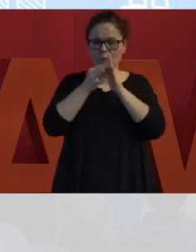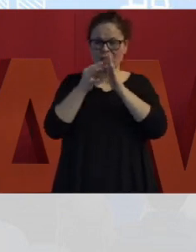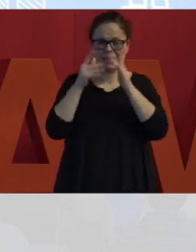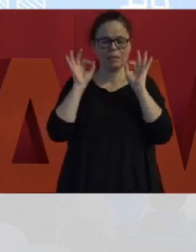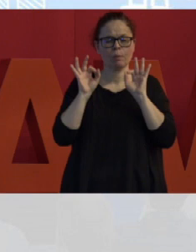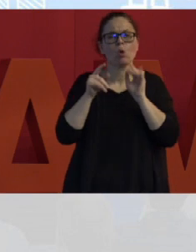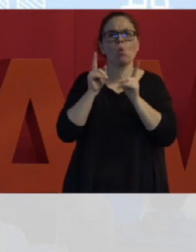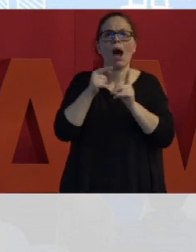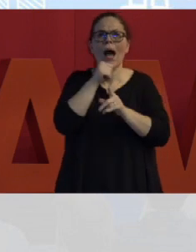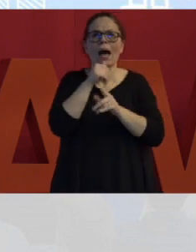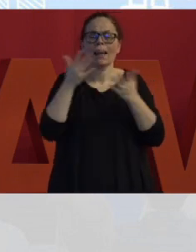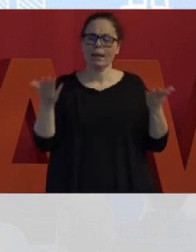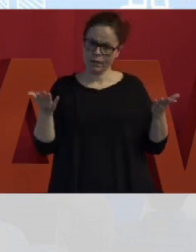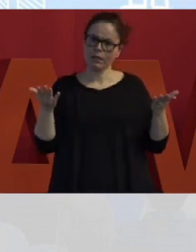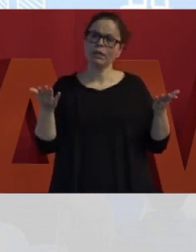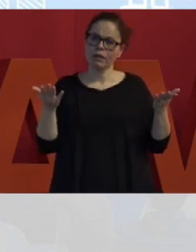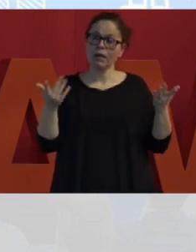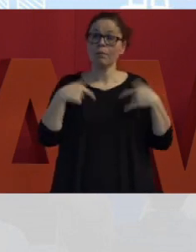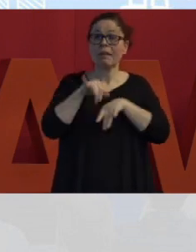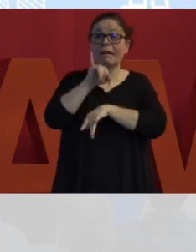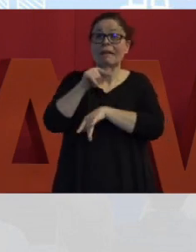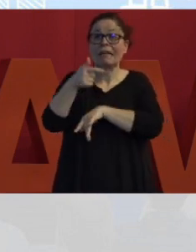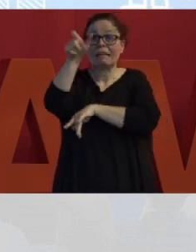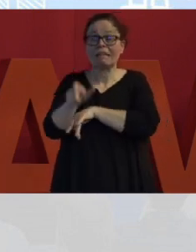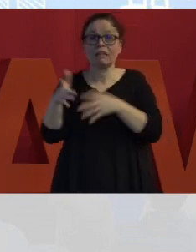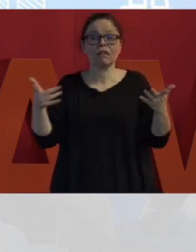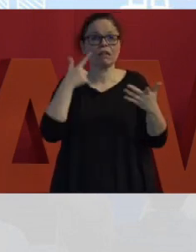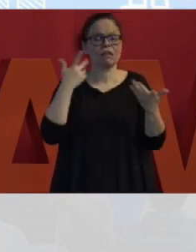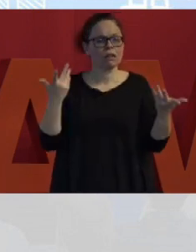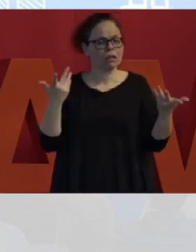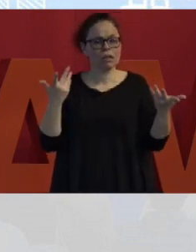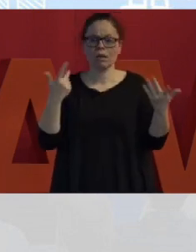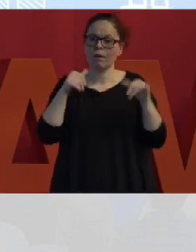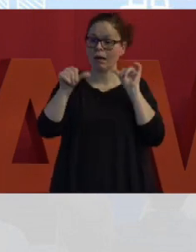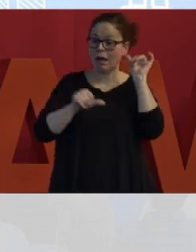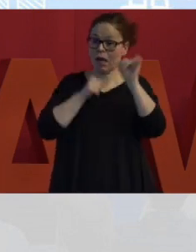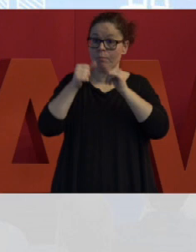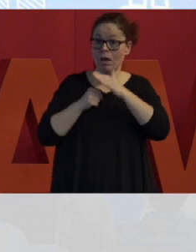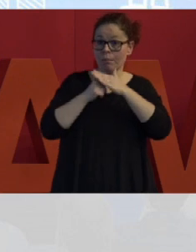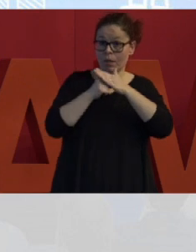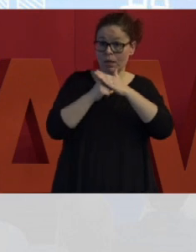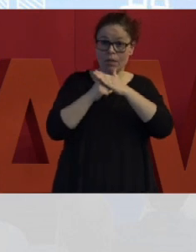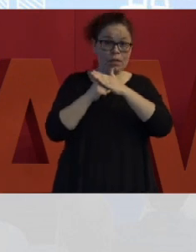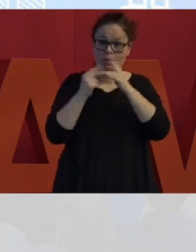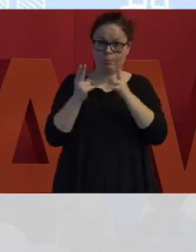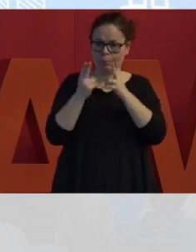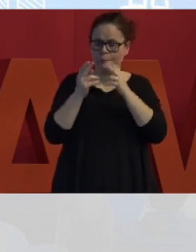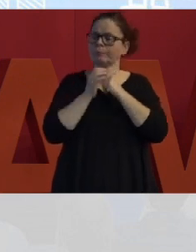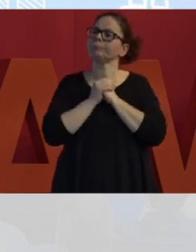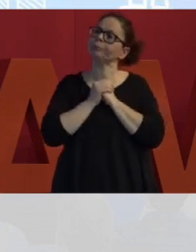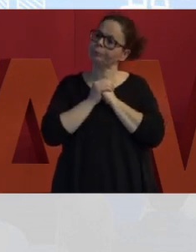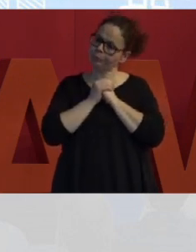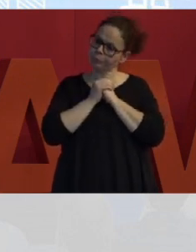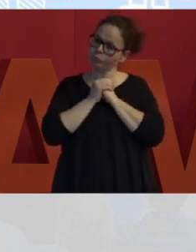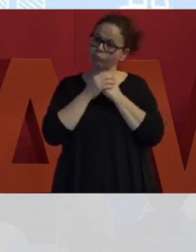e allo stesso modo non è facile per l'IT essere a supporto di cambiamenti in corso d'opera. Con lo